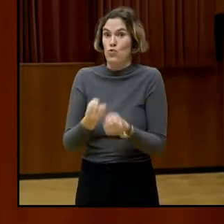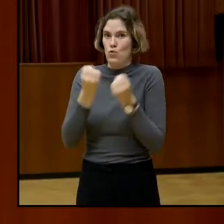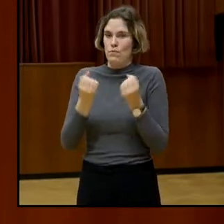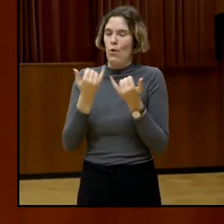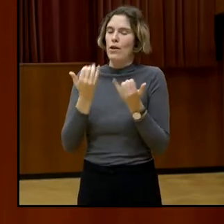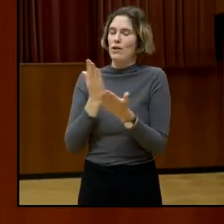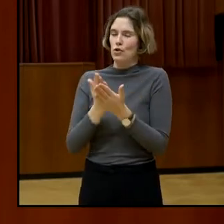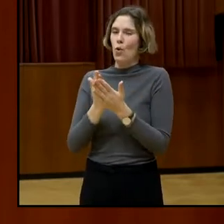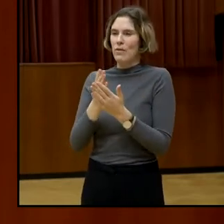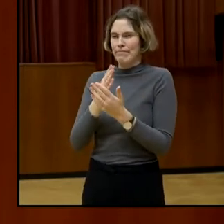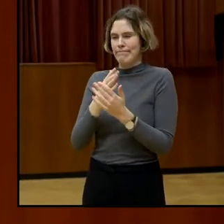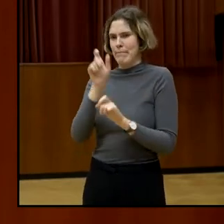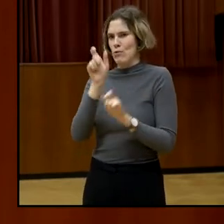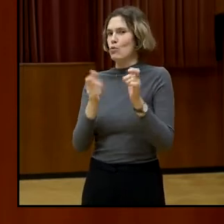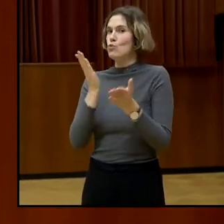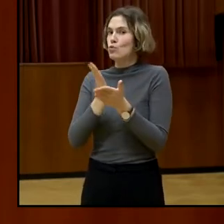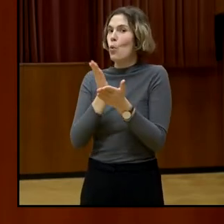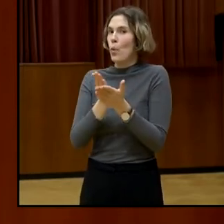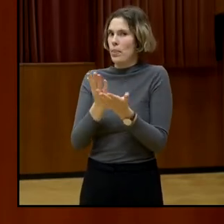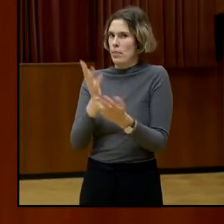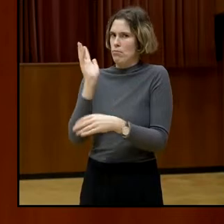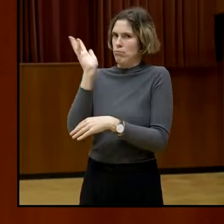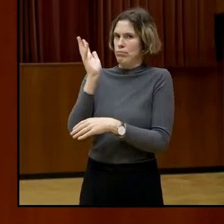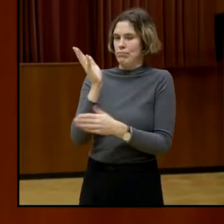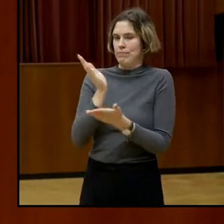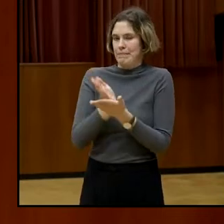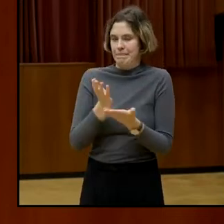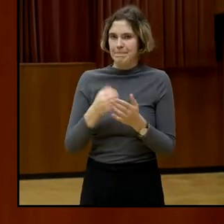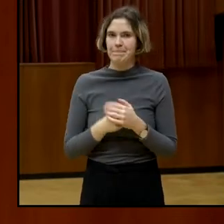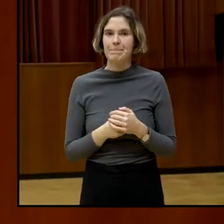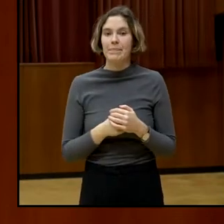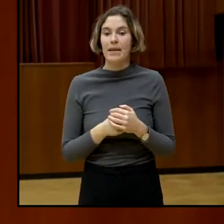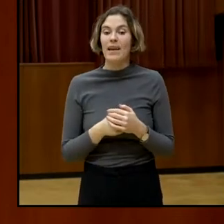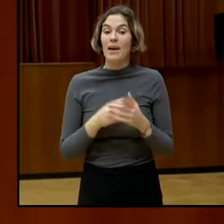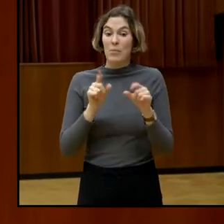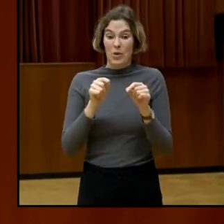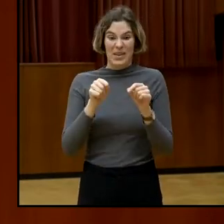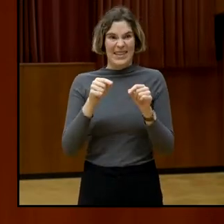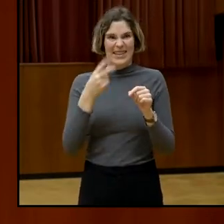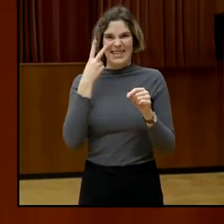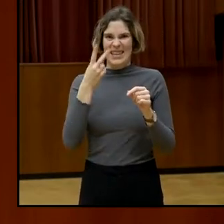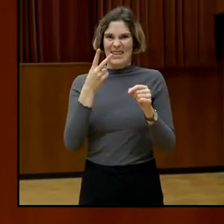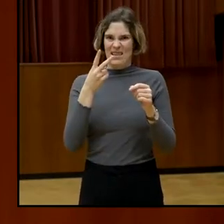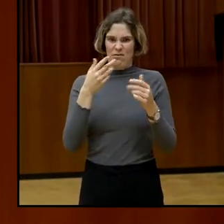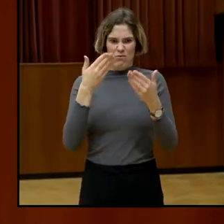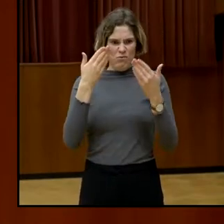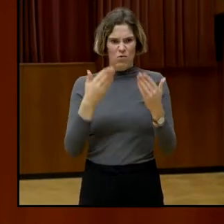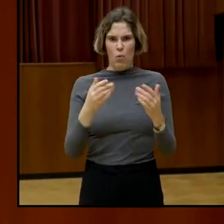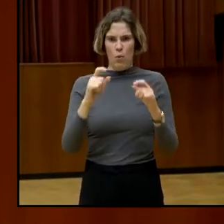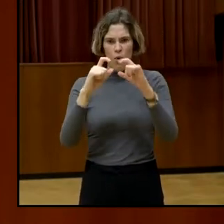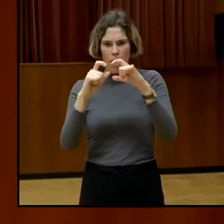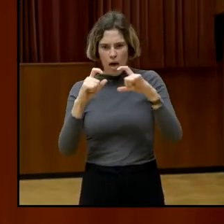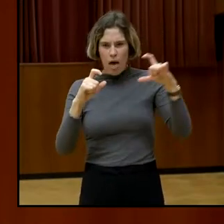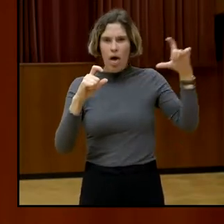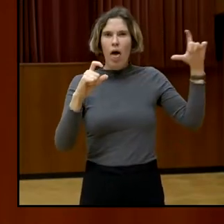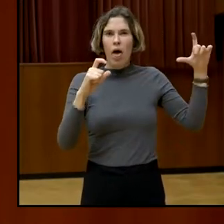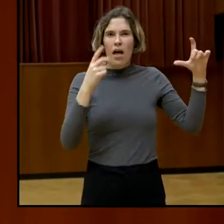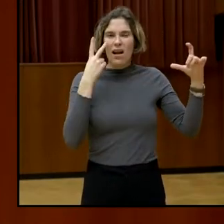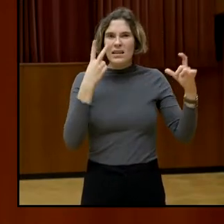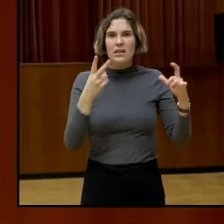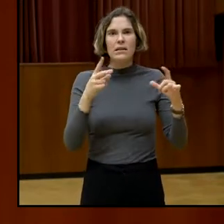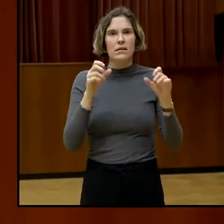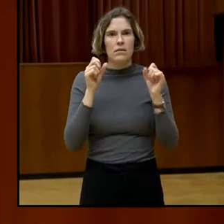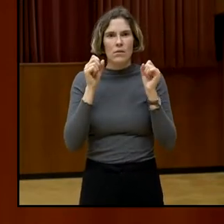Und angesichts dieser Tatsache wird es umso deutlicher, dass die Erziehung zu demokratischen Bürgerinnen und